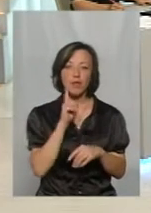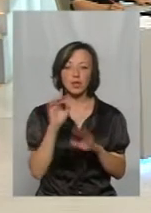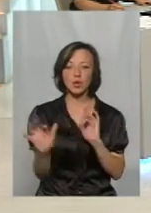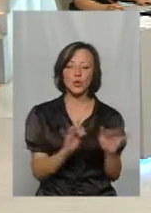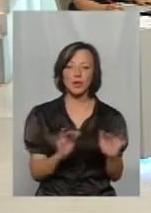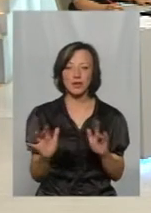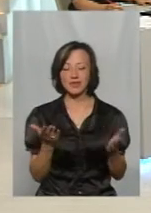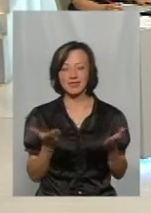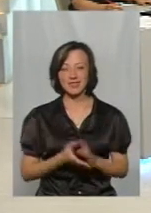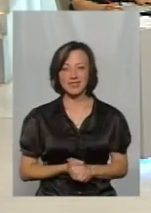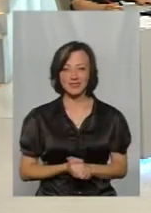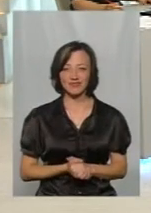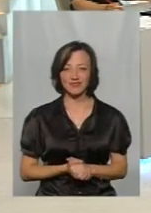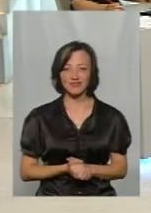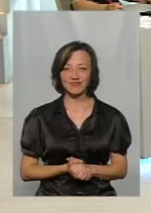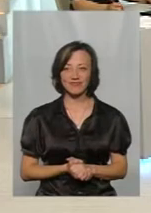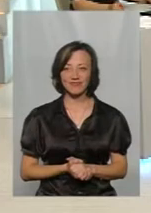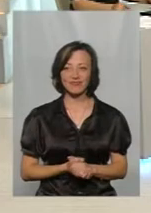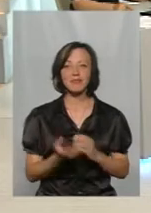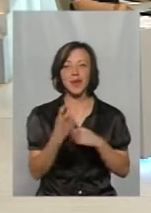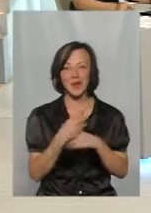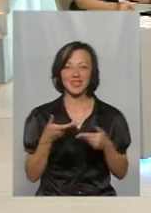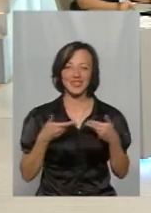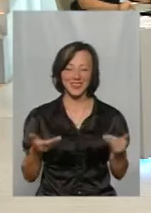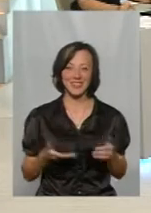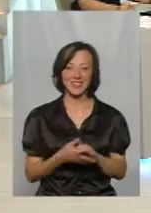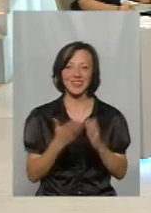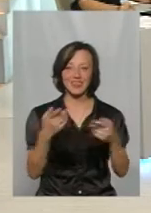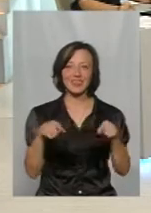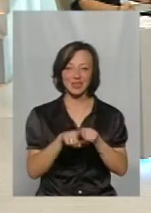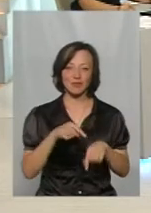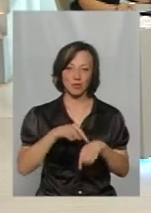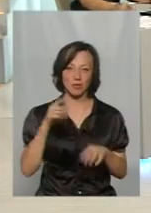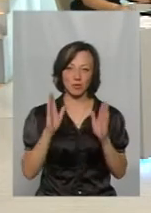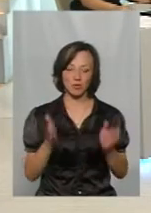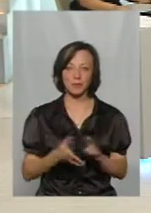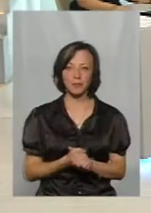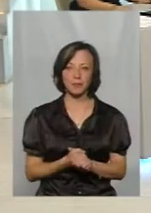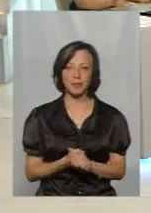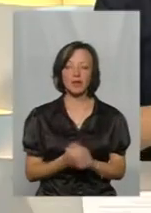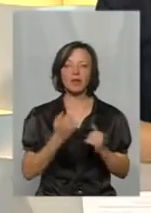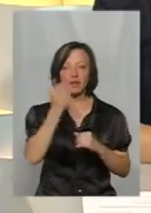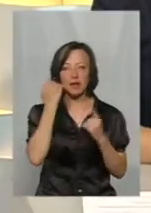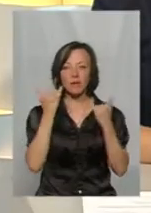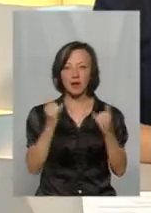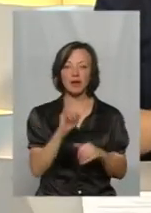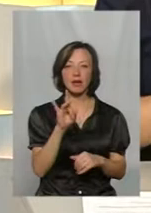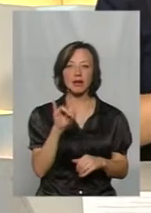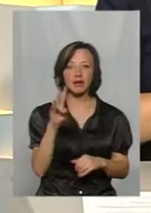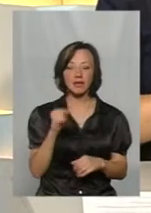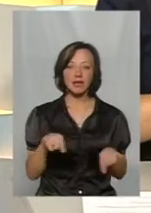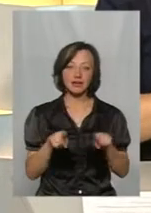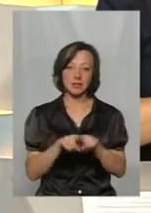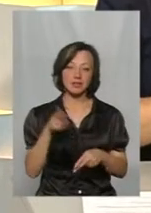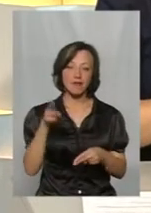рухливість. Ну, приходьте до нас. Ви теж будете це відчувати. Дякую, пані Ірино. На такій